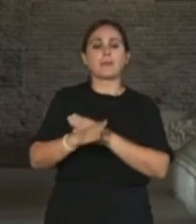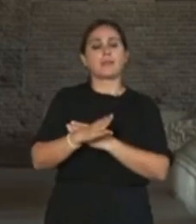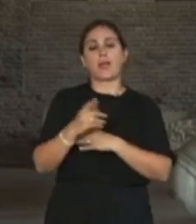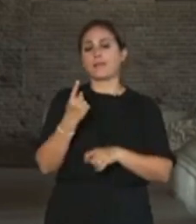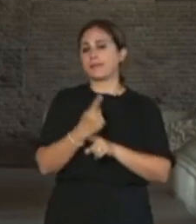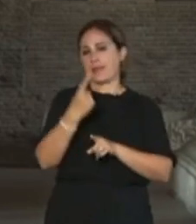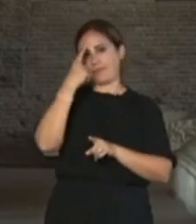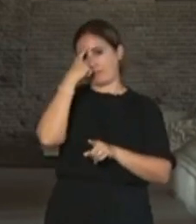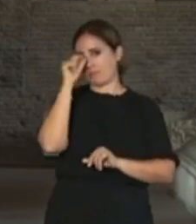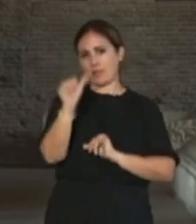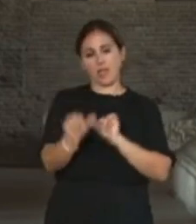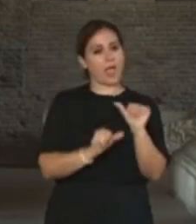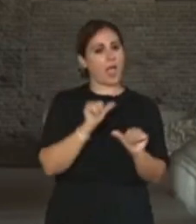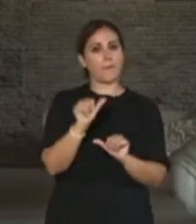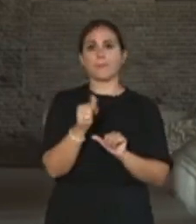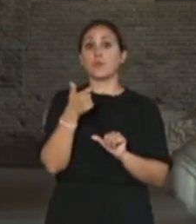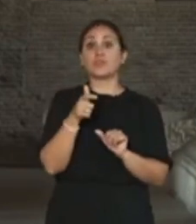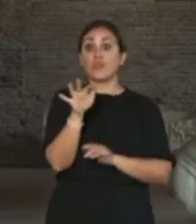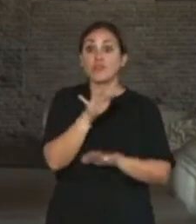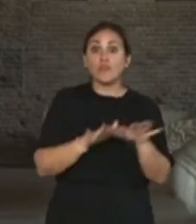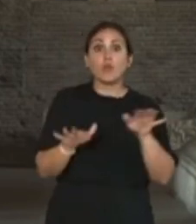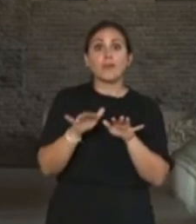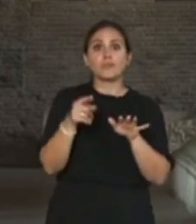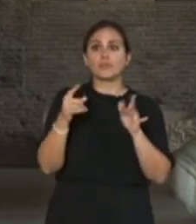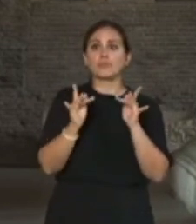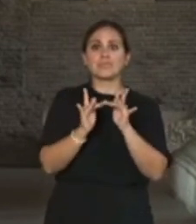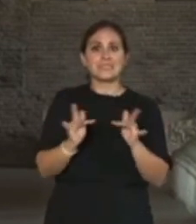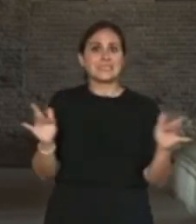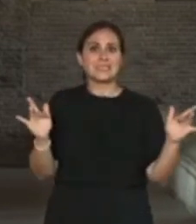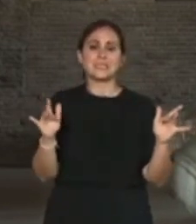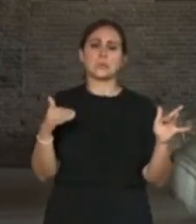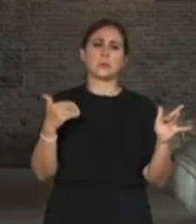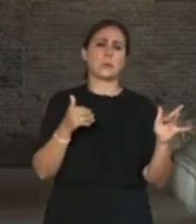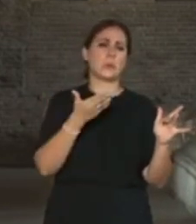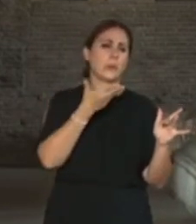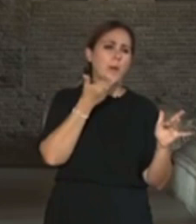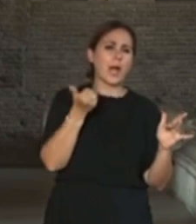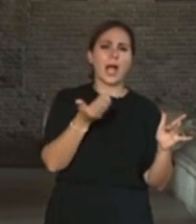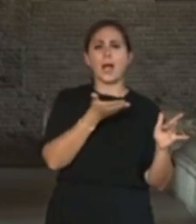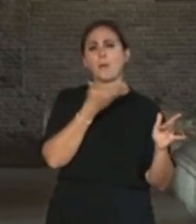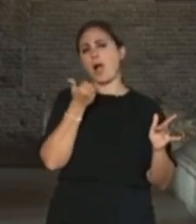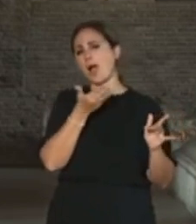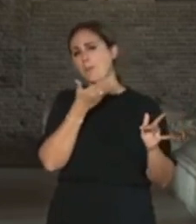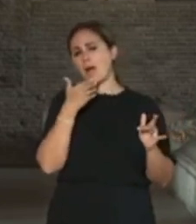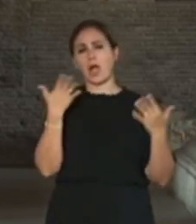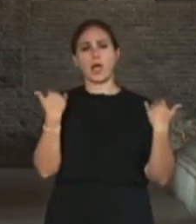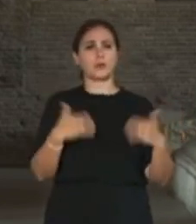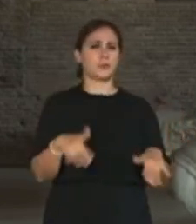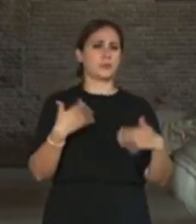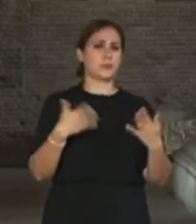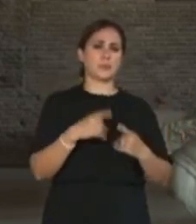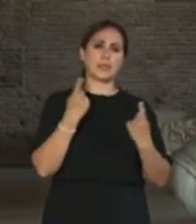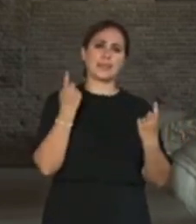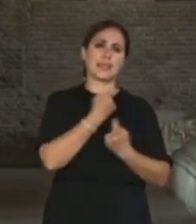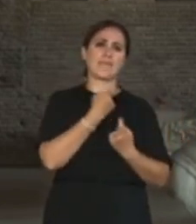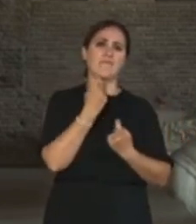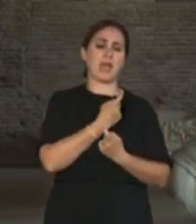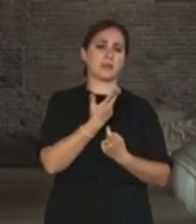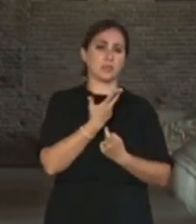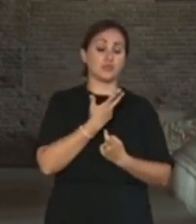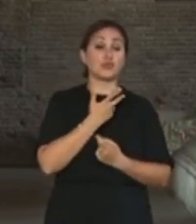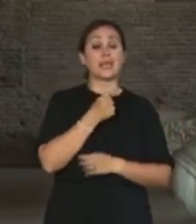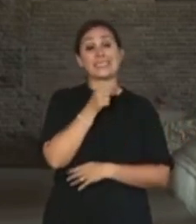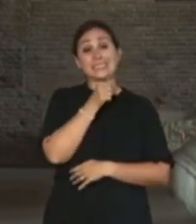sui siti mancano, sono molto davvero carenti, e occorrerebbe un